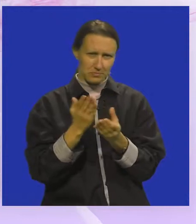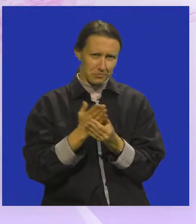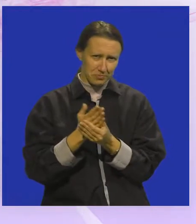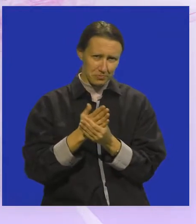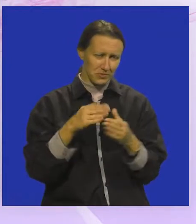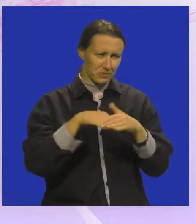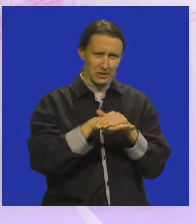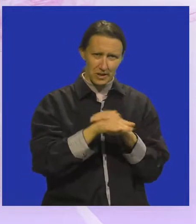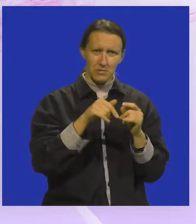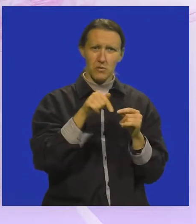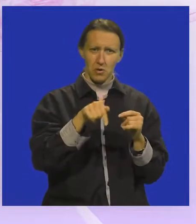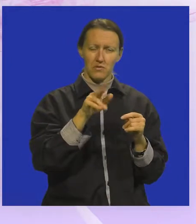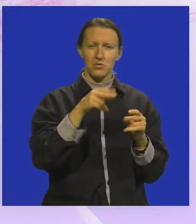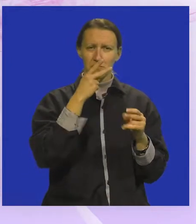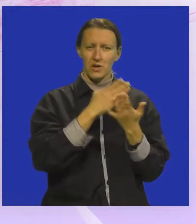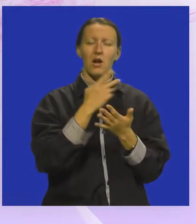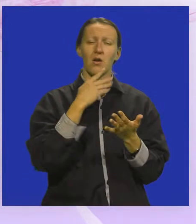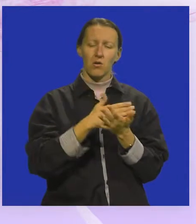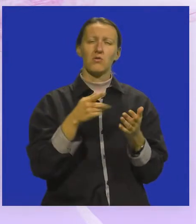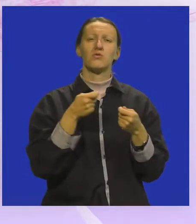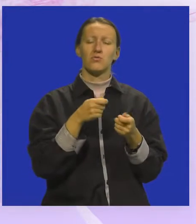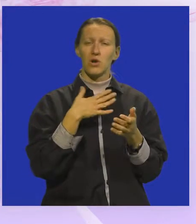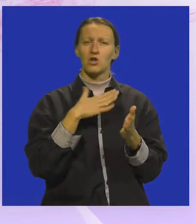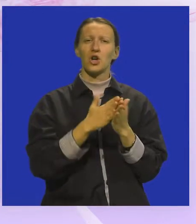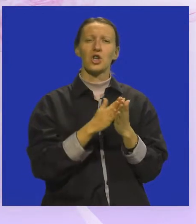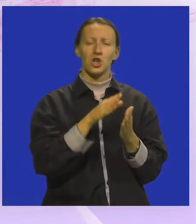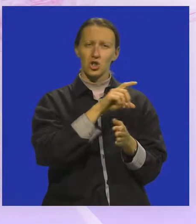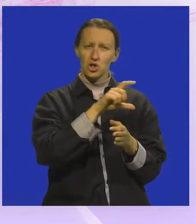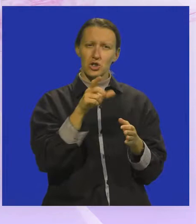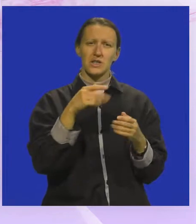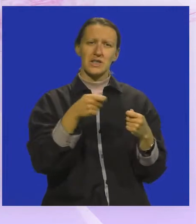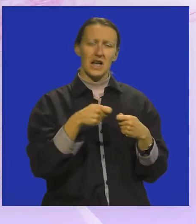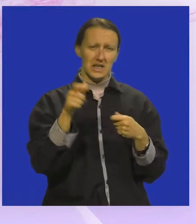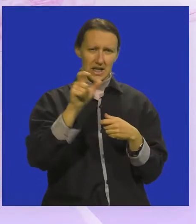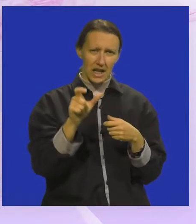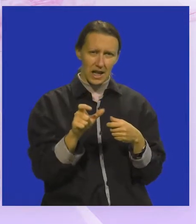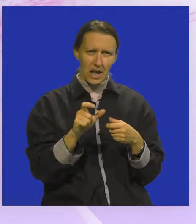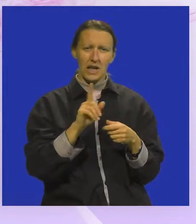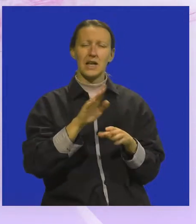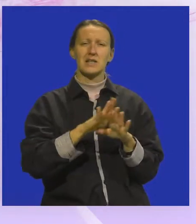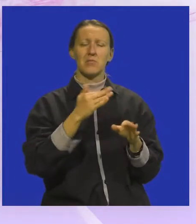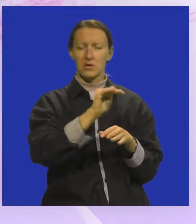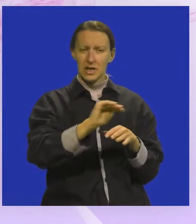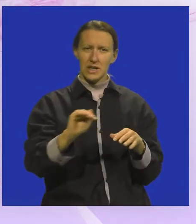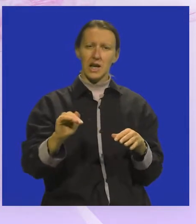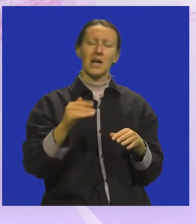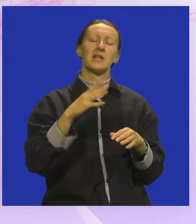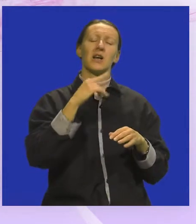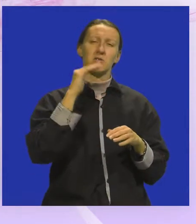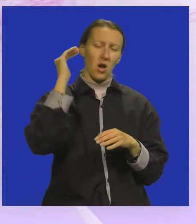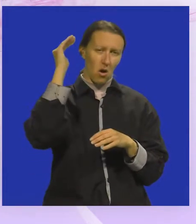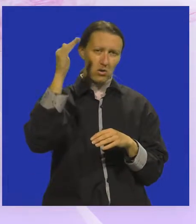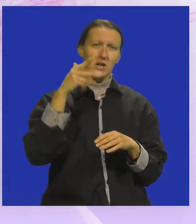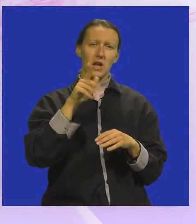i ovdje u sali, ali koji će poslužiti u našoj knjižnici zajednice Italijana, ne samo za djecu nego i za